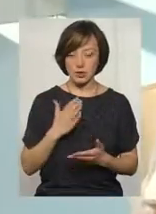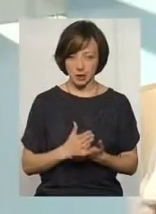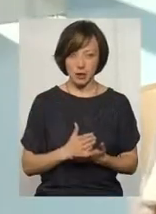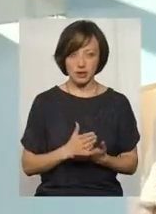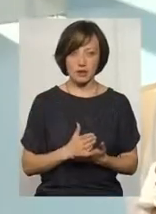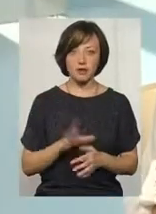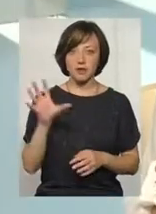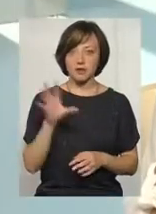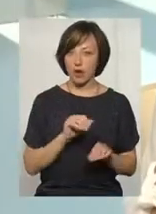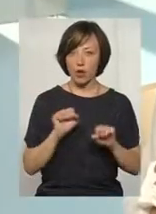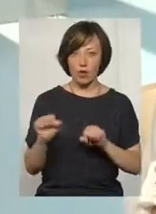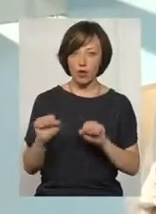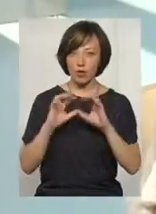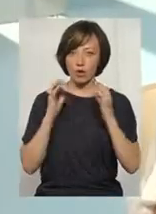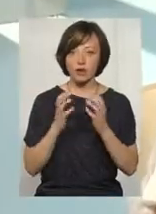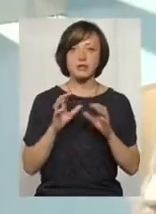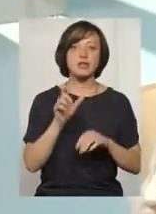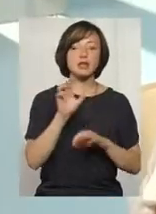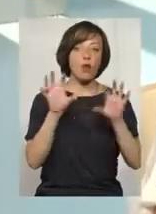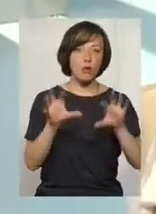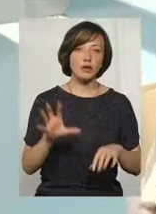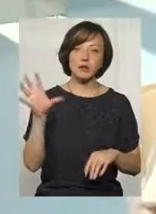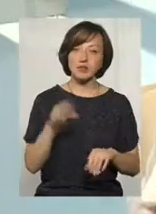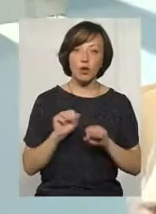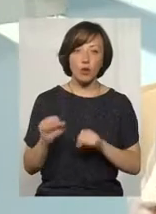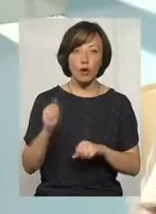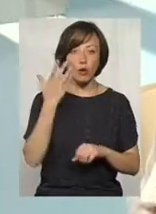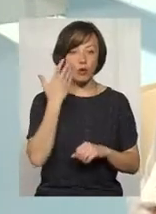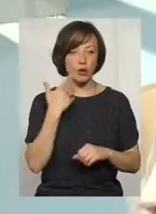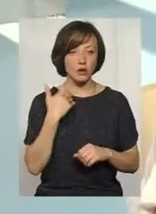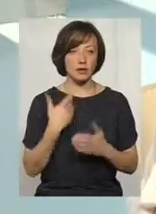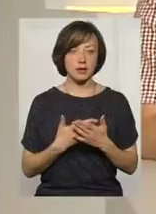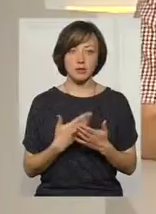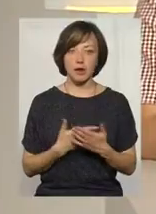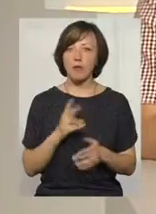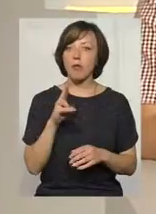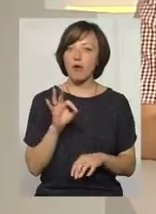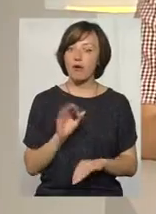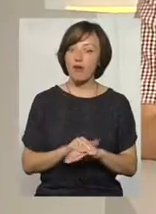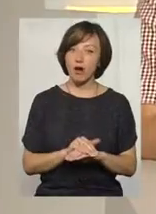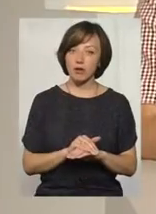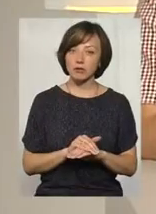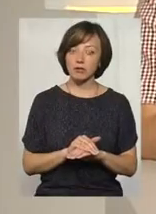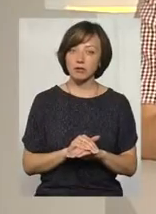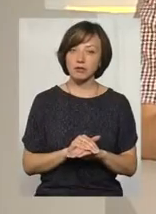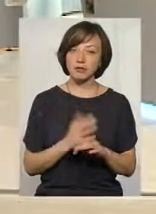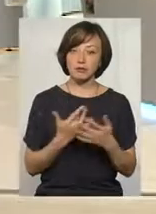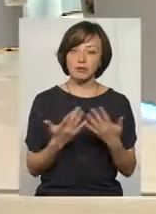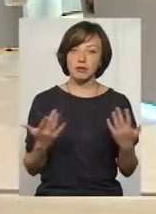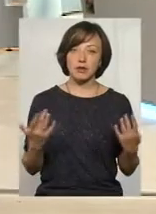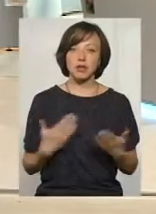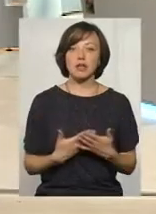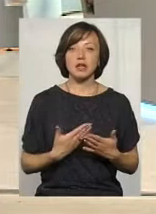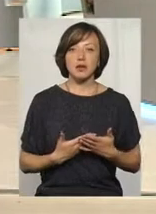що ми все охороняємо, в нас за законом все охороняється. Але коли зустрічаєшся з фактами, що,